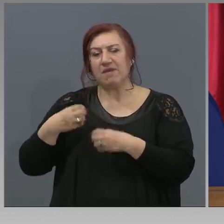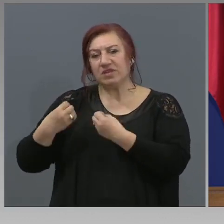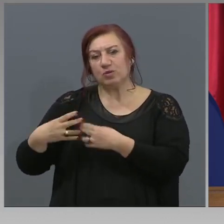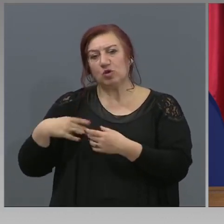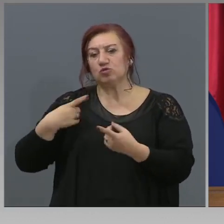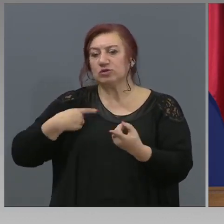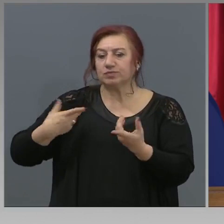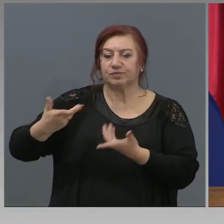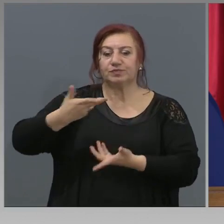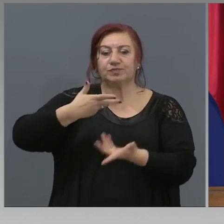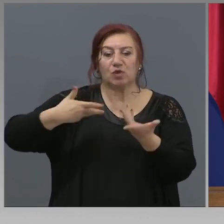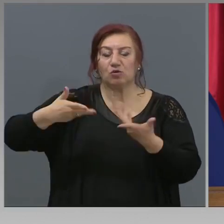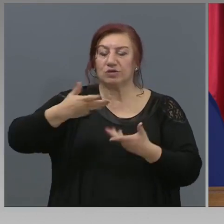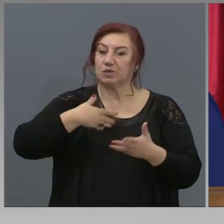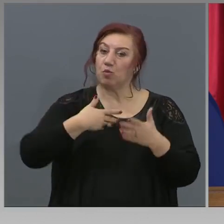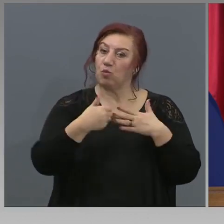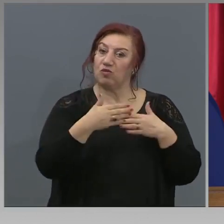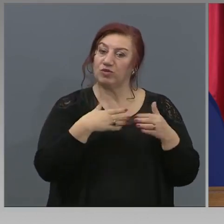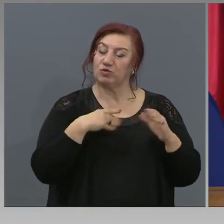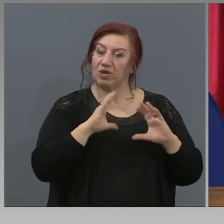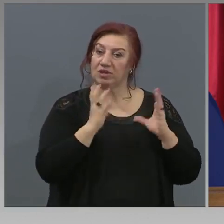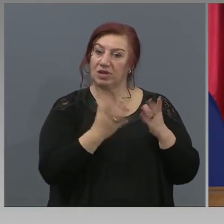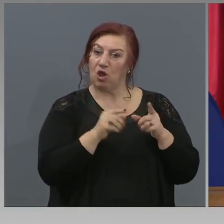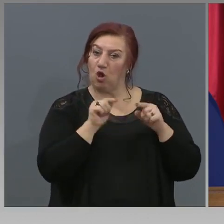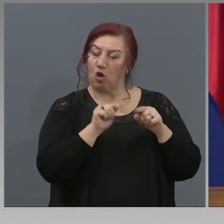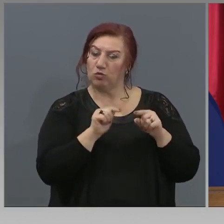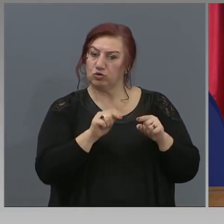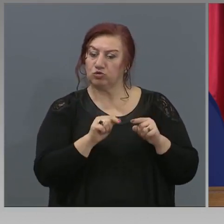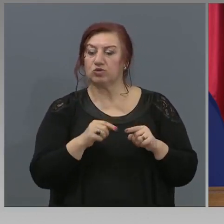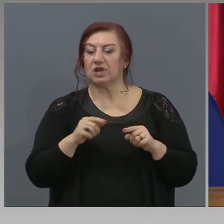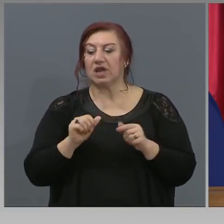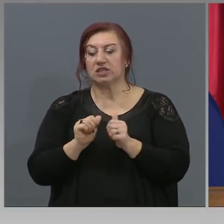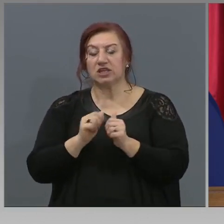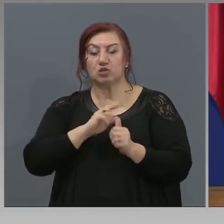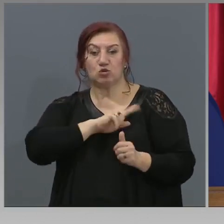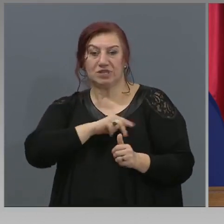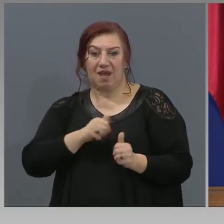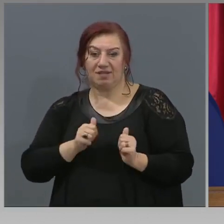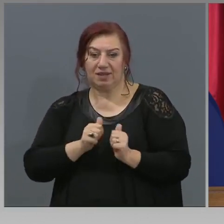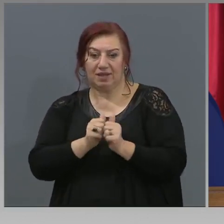професионалната общност, най-вече с социалните партньори.